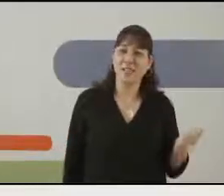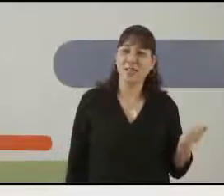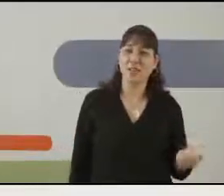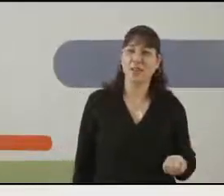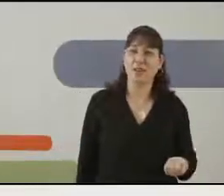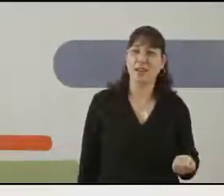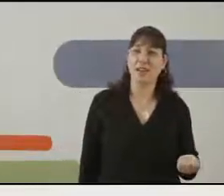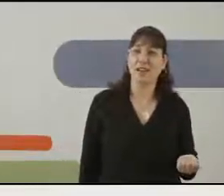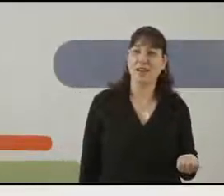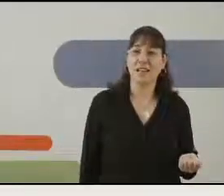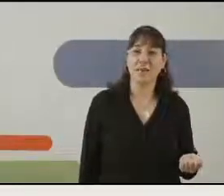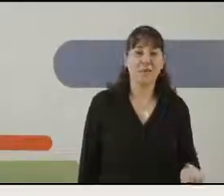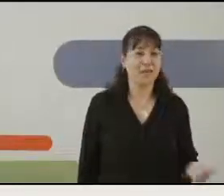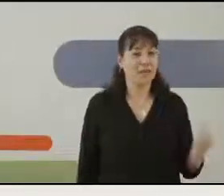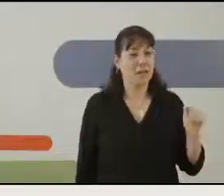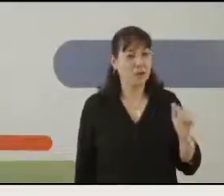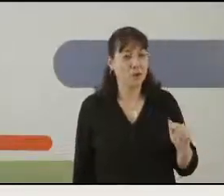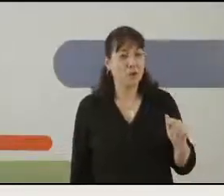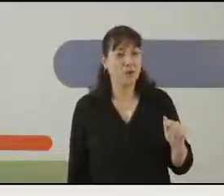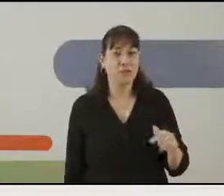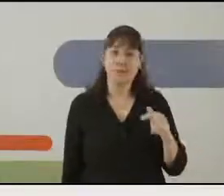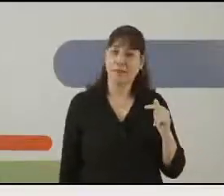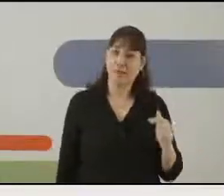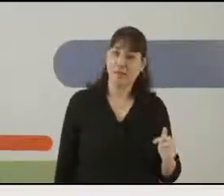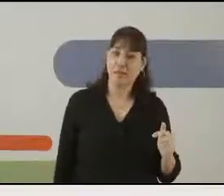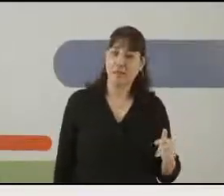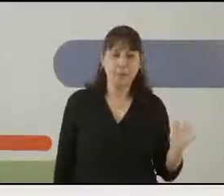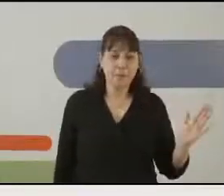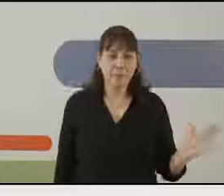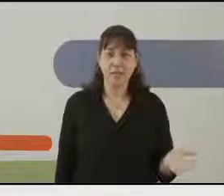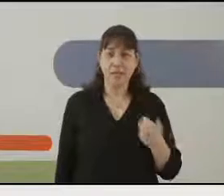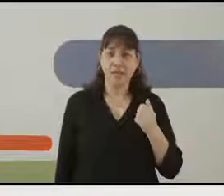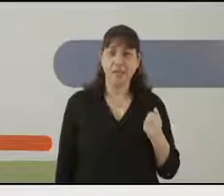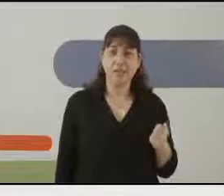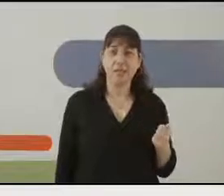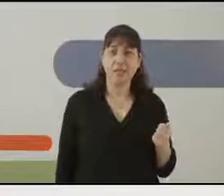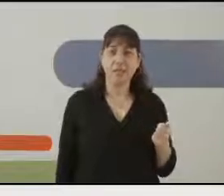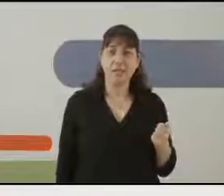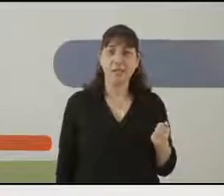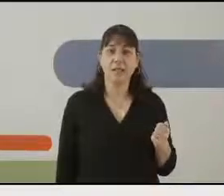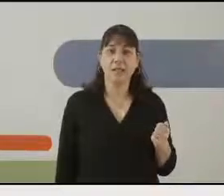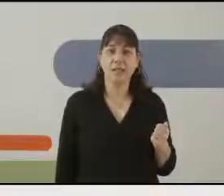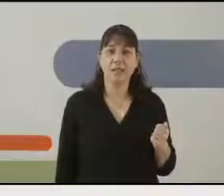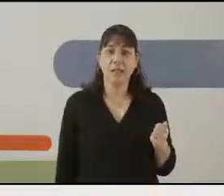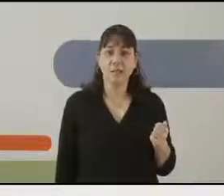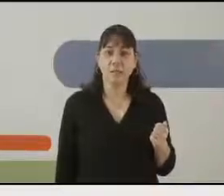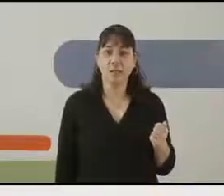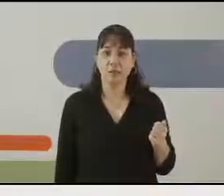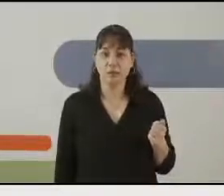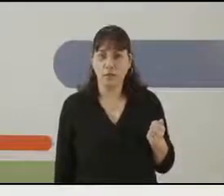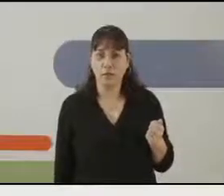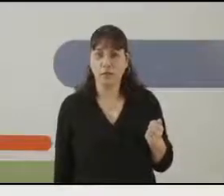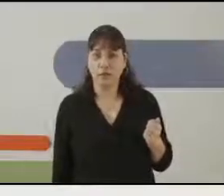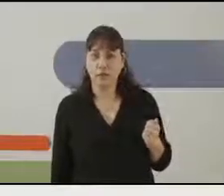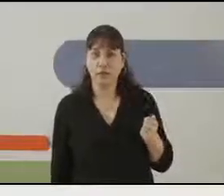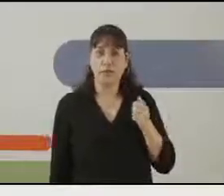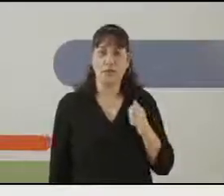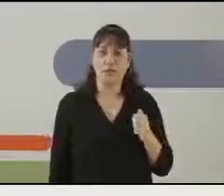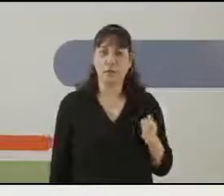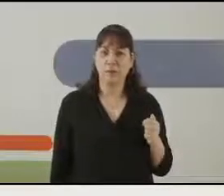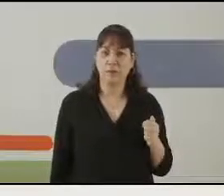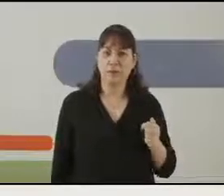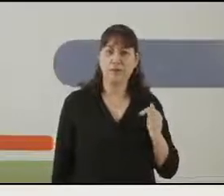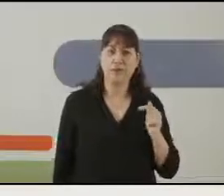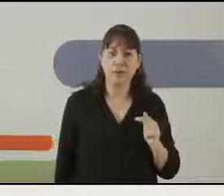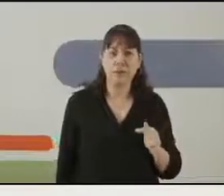אצלי השוקה, חמור קטן, אקנה לי. החמור, אי-אה,